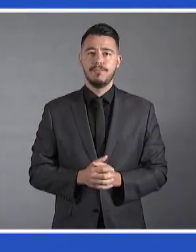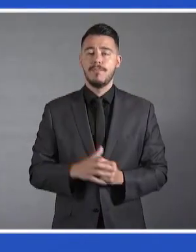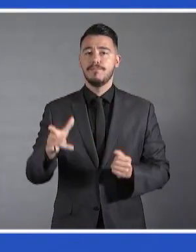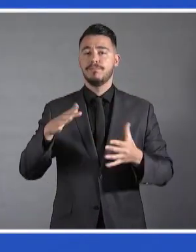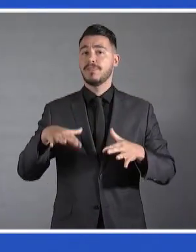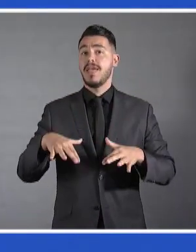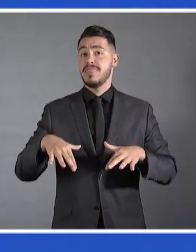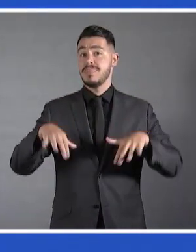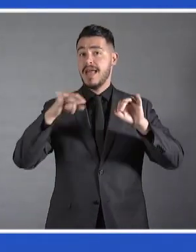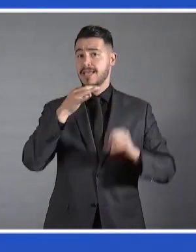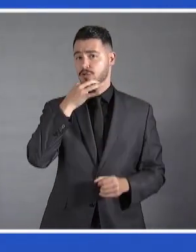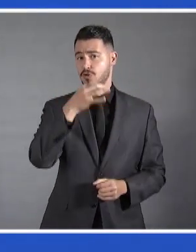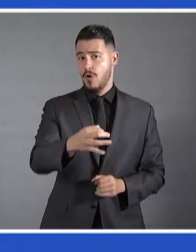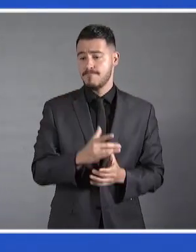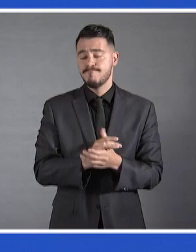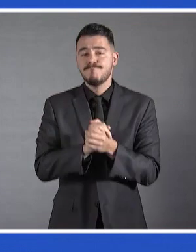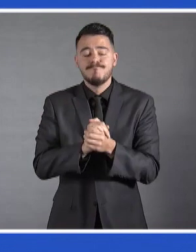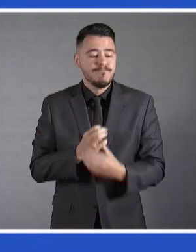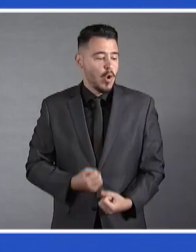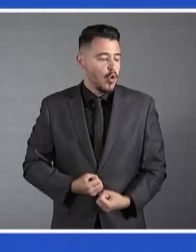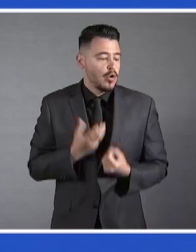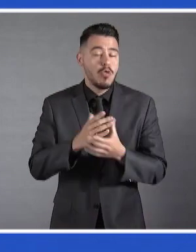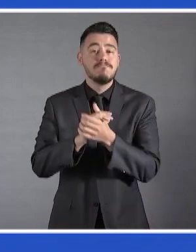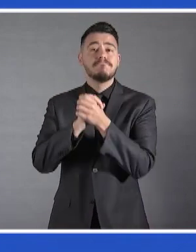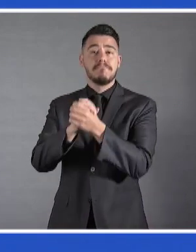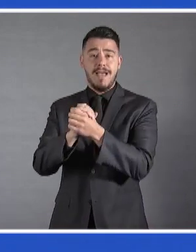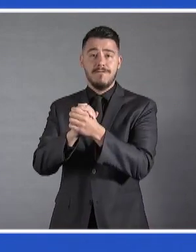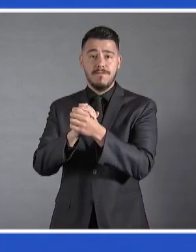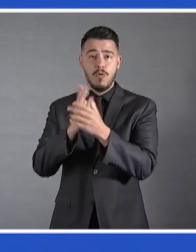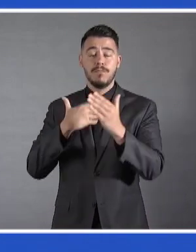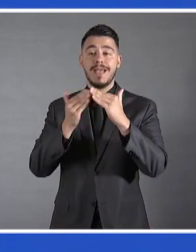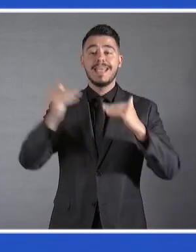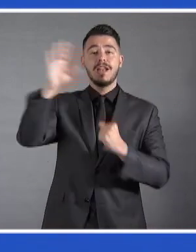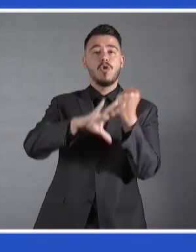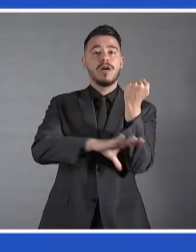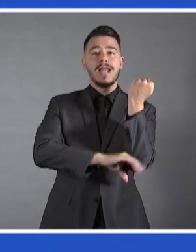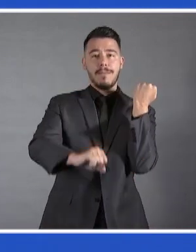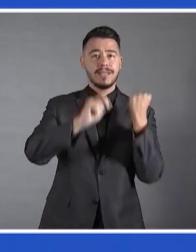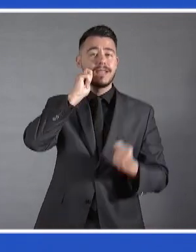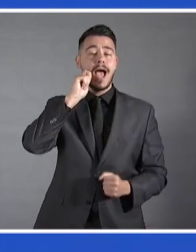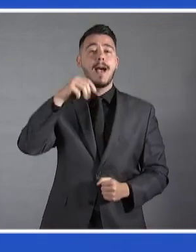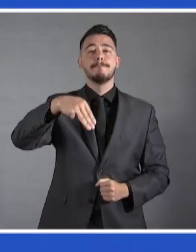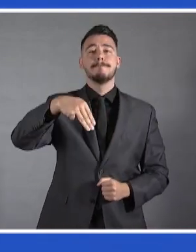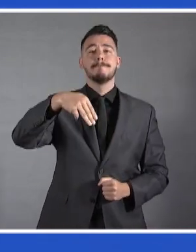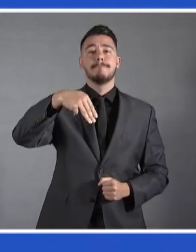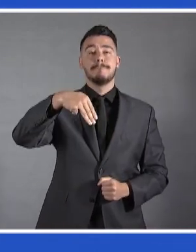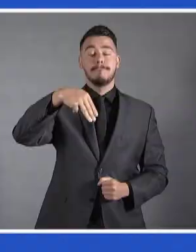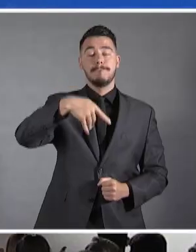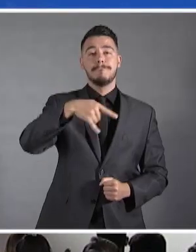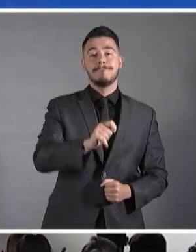μπράβο, όπως το νιώθω, στον Γενικό Γραμματέα Παύλο Μαρινάκη, τον Γενικό Διευθυντή